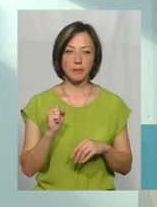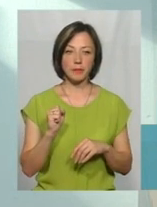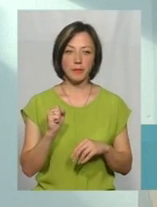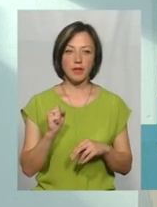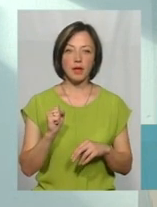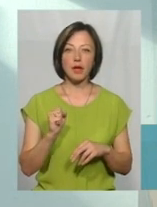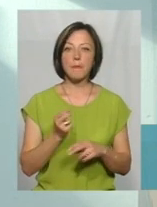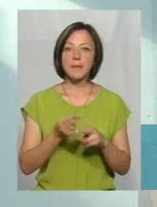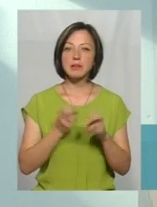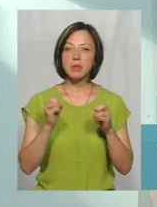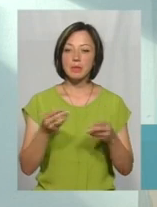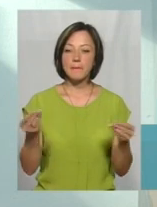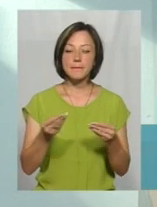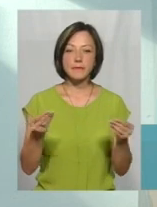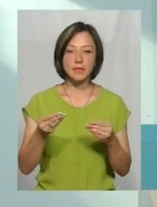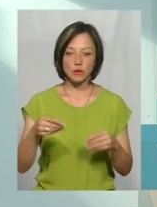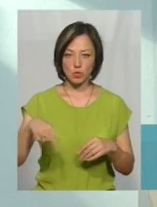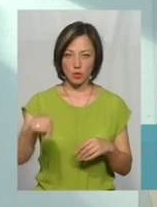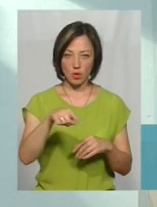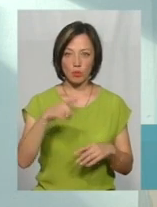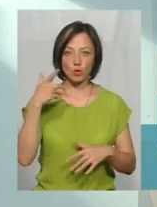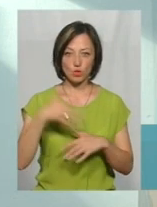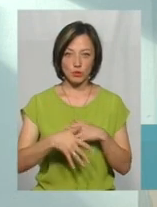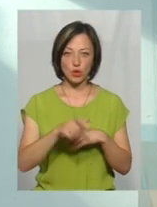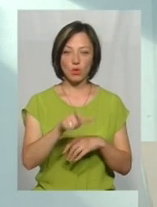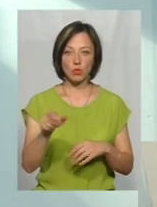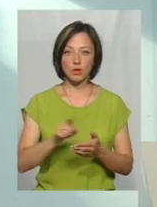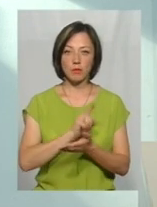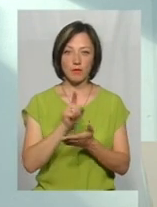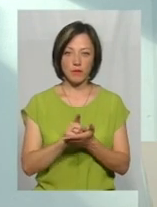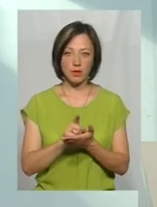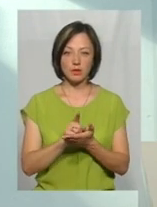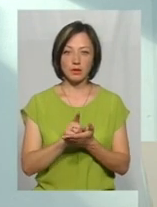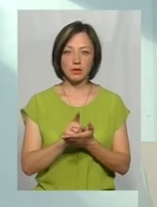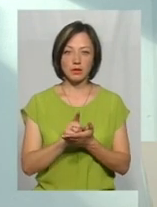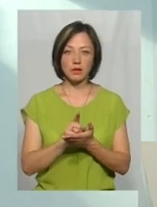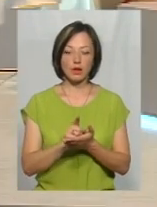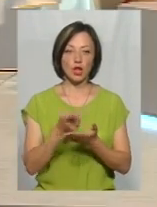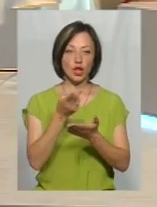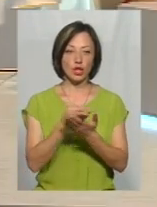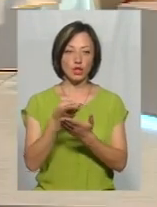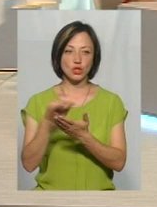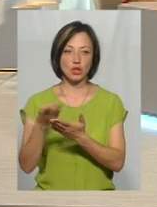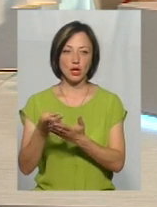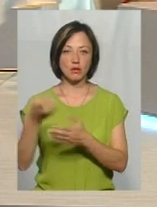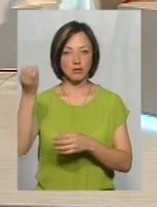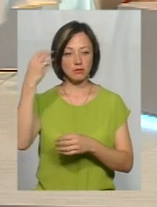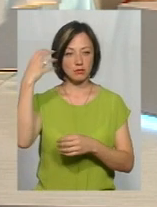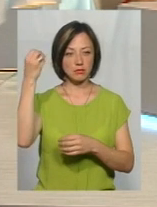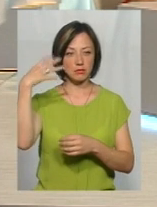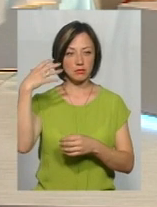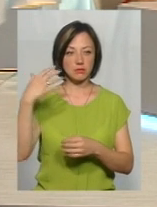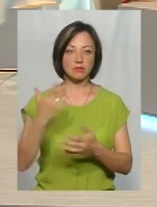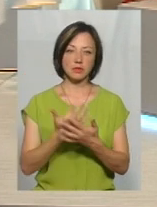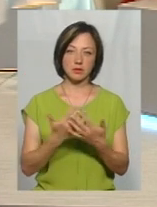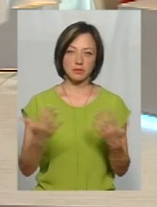піску, тому що ми ж всі розуміємо, що люди повинні десь лежати, приймаючи сонячні ванни, ті чи інші